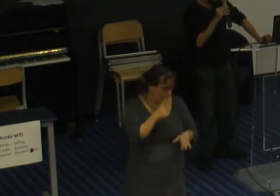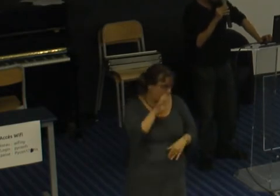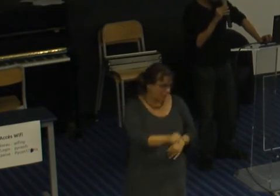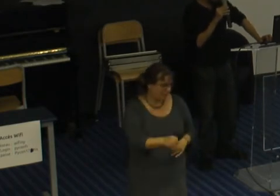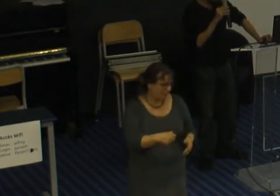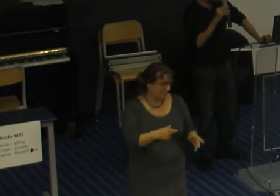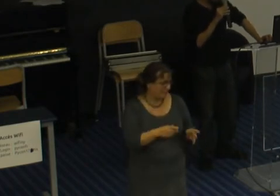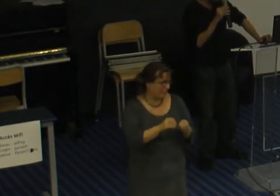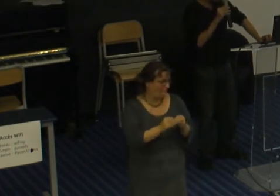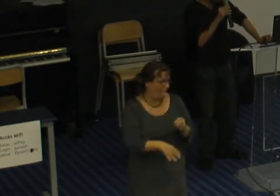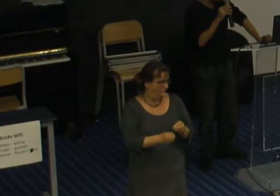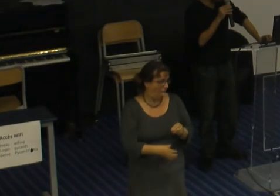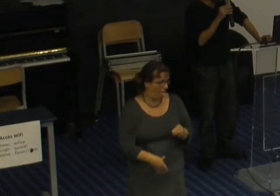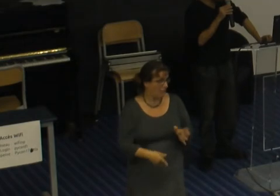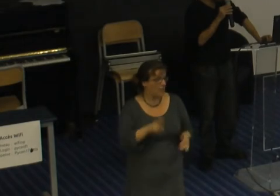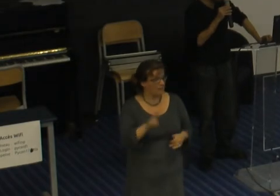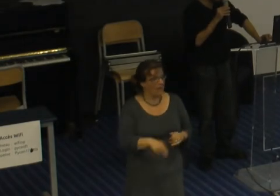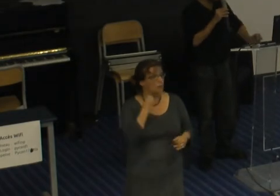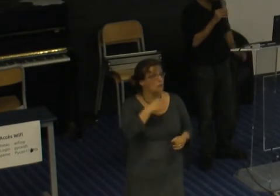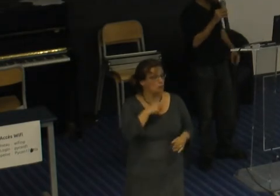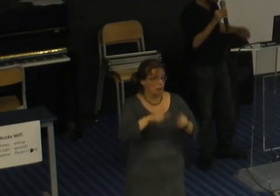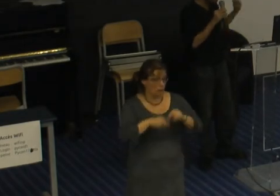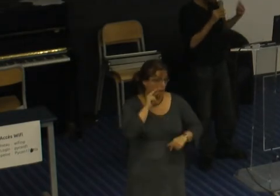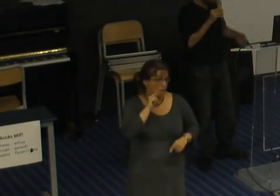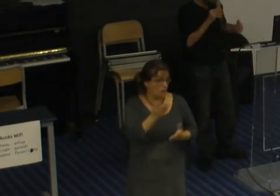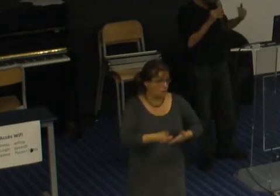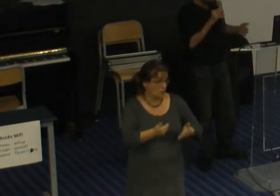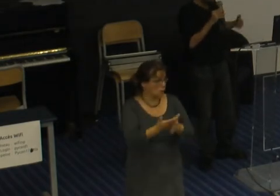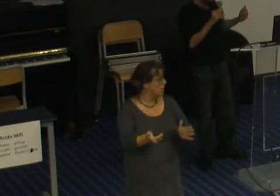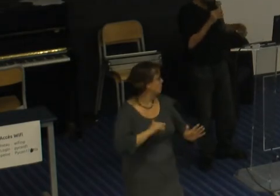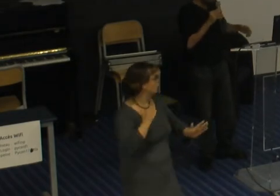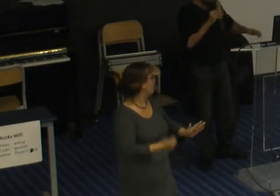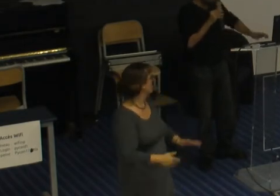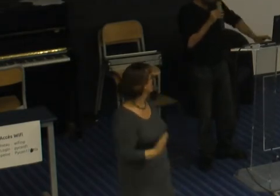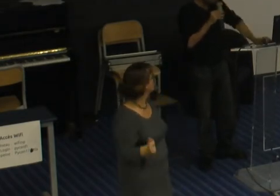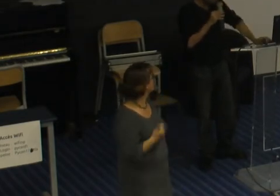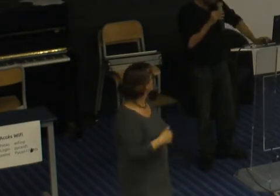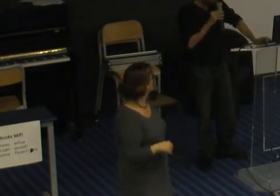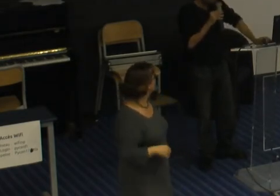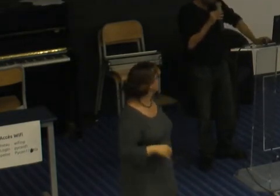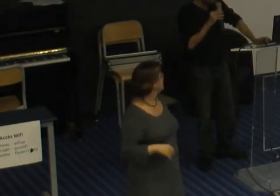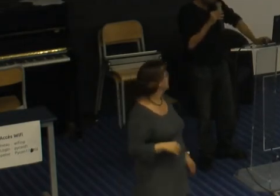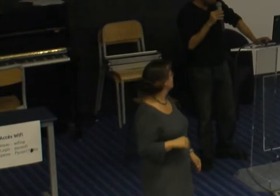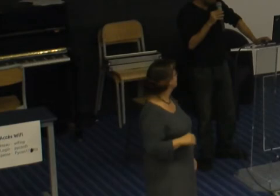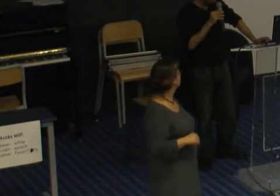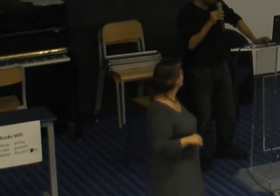seront utilisées dans la vraie vie malheureusement bon on arrête parce que quand moi je vois ces choses ces techniques là bon bah ça me